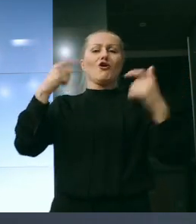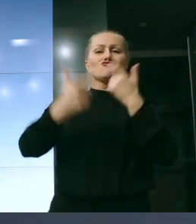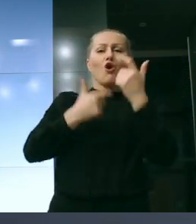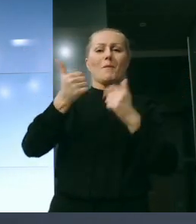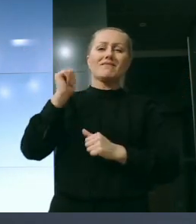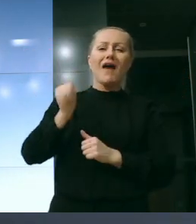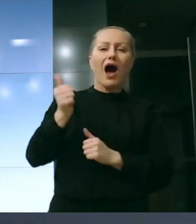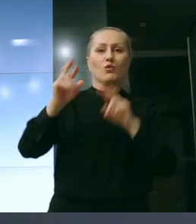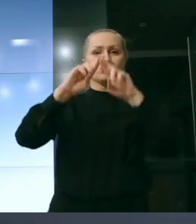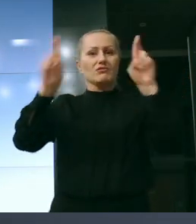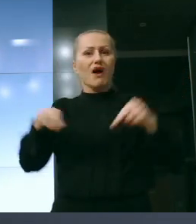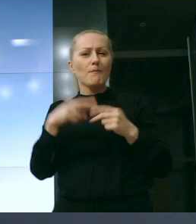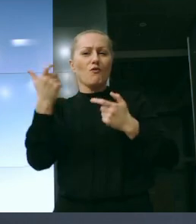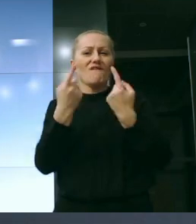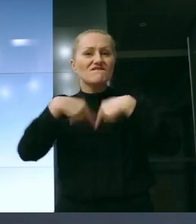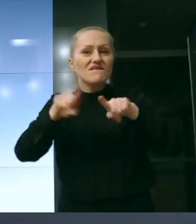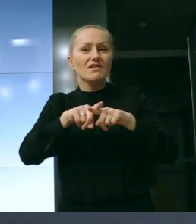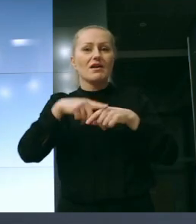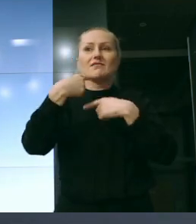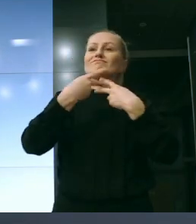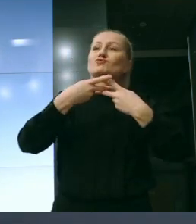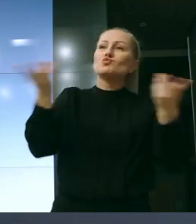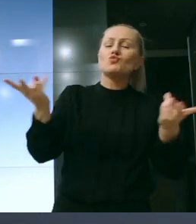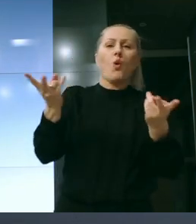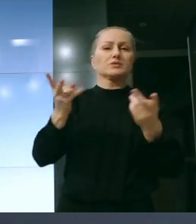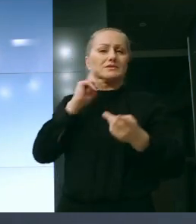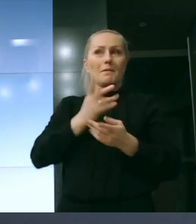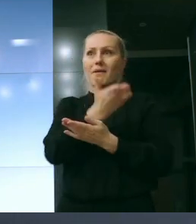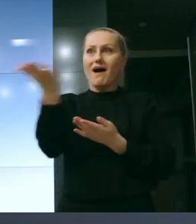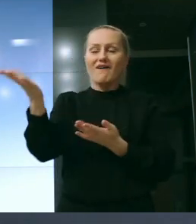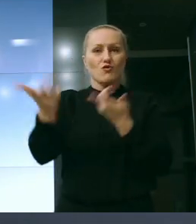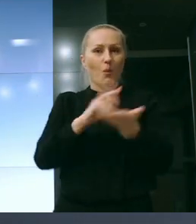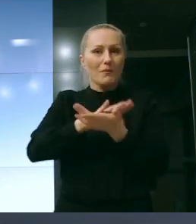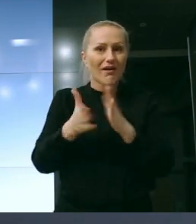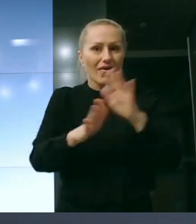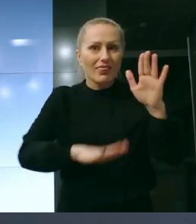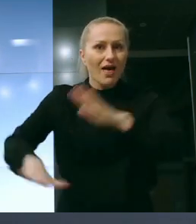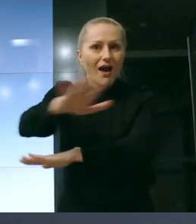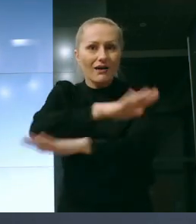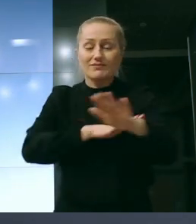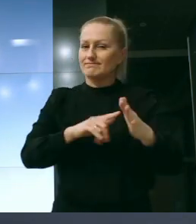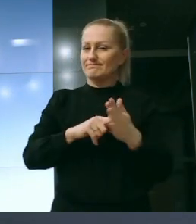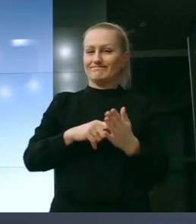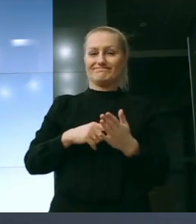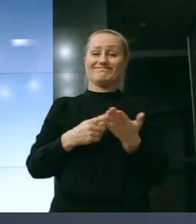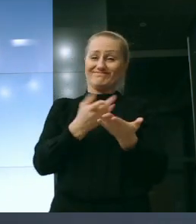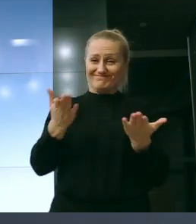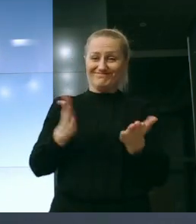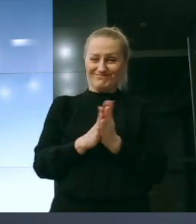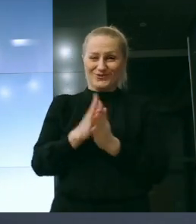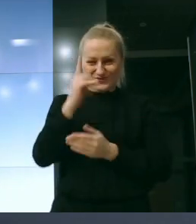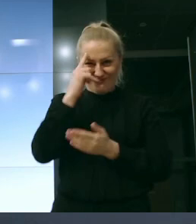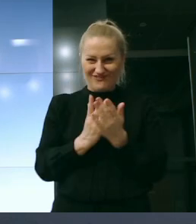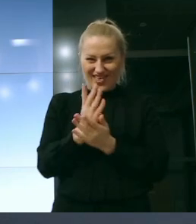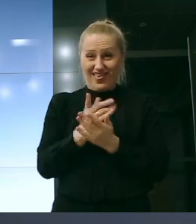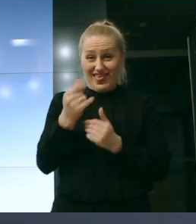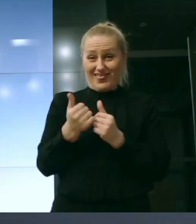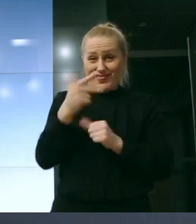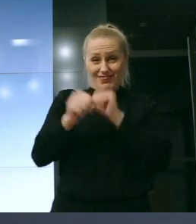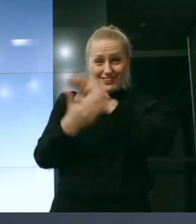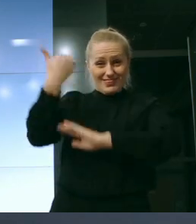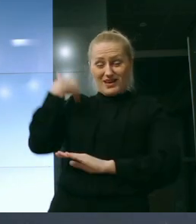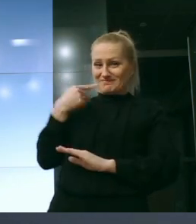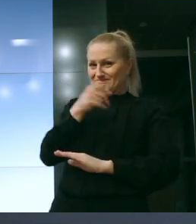jakości raportowania, transparentności na rynku. Uwierzcie, że te lata, lata temu to nie było tak oczywiste, że to jest niezbędne.